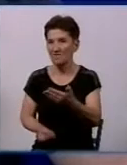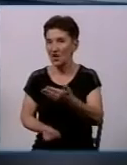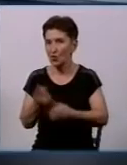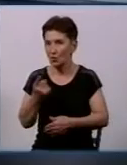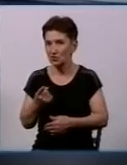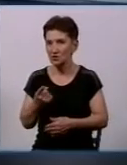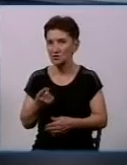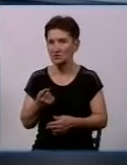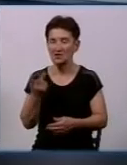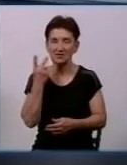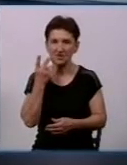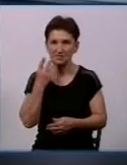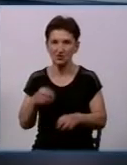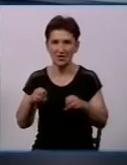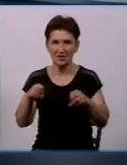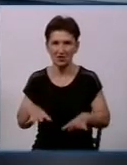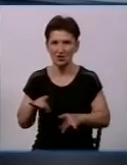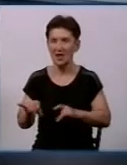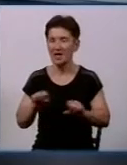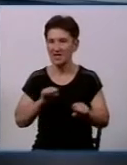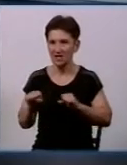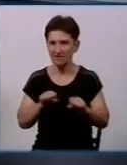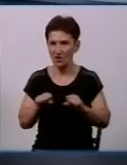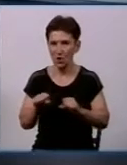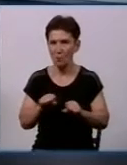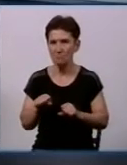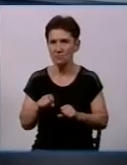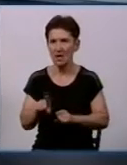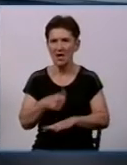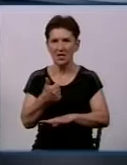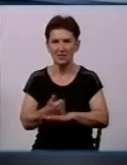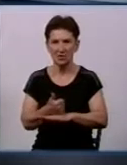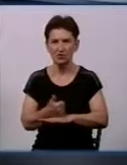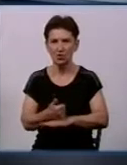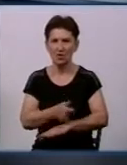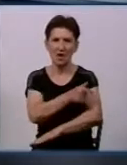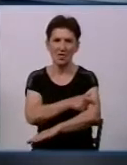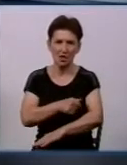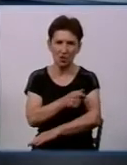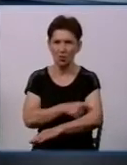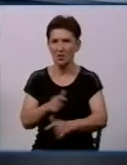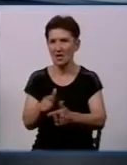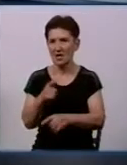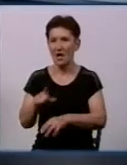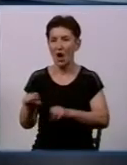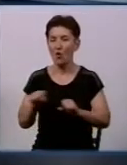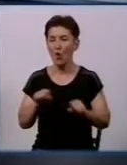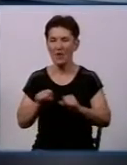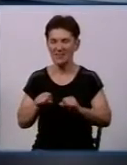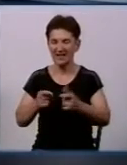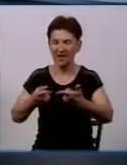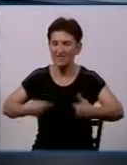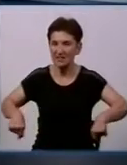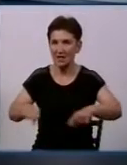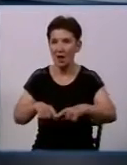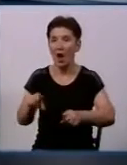завжди приймаються рішення і керівником гасіння пожежі, тобто начальником караула або командиром відділення, який виїжджає на чолі підрозділу.